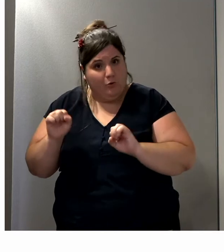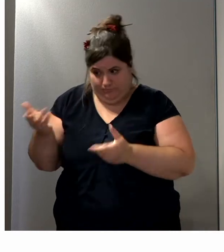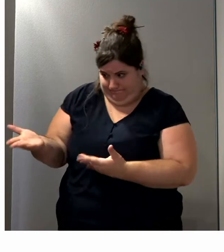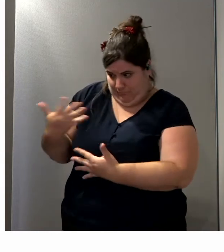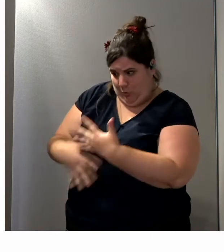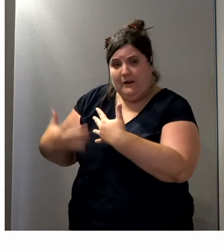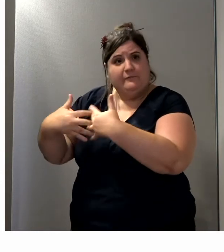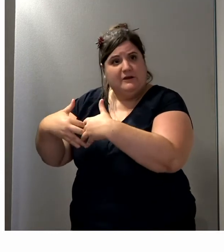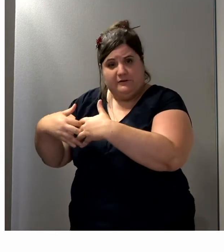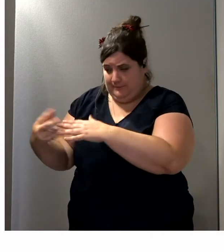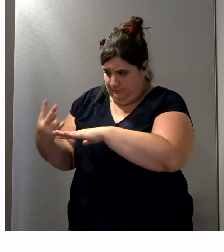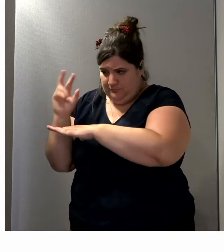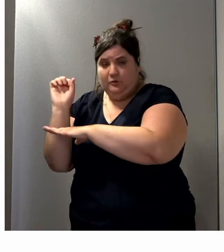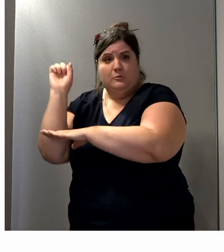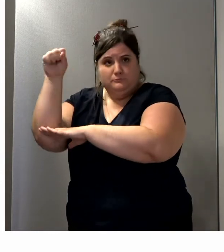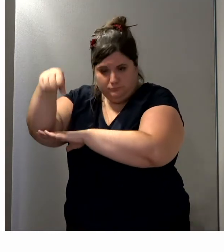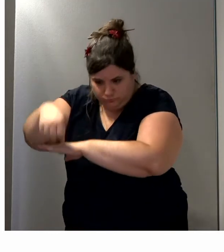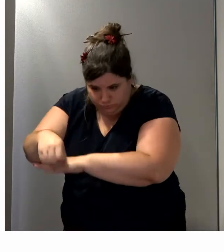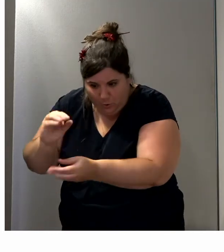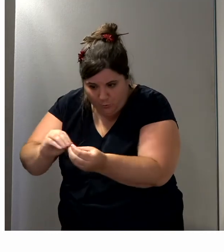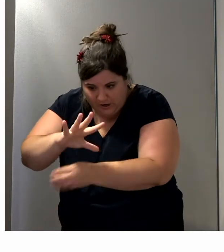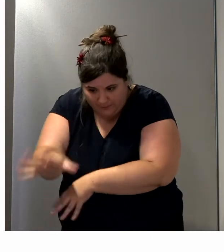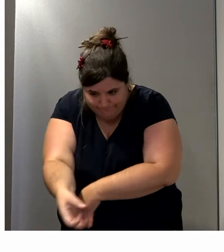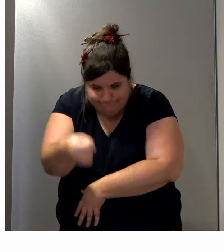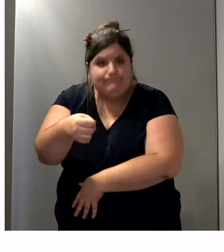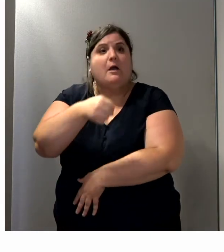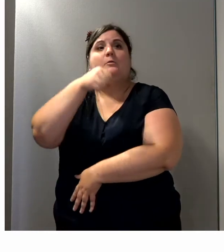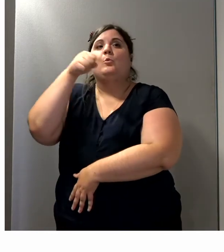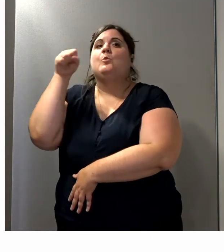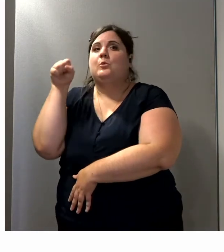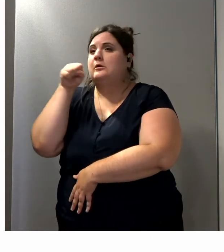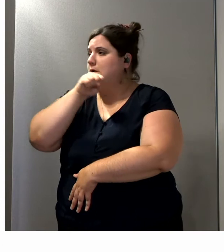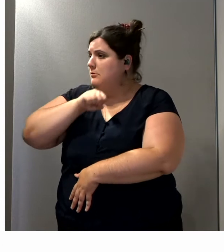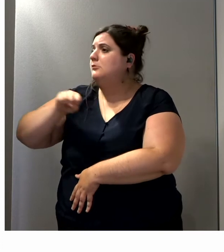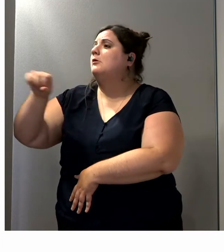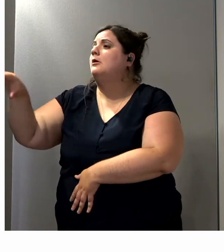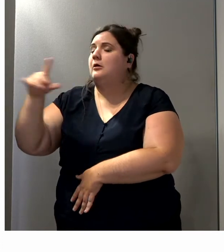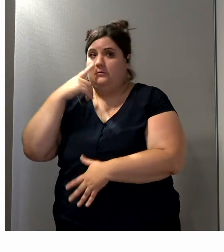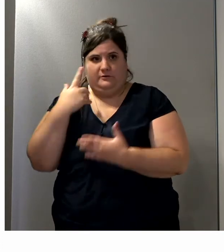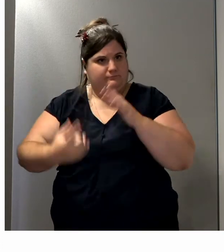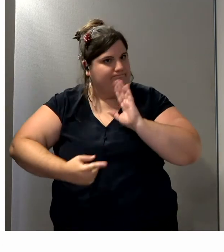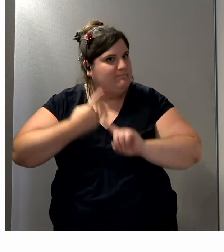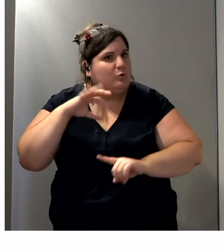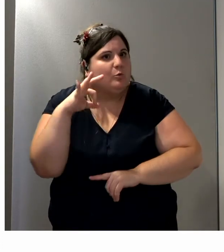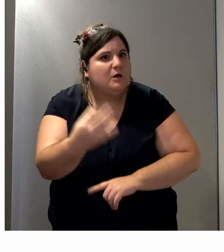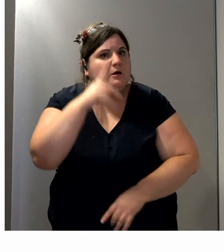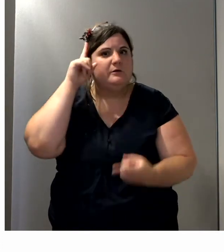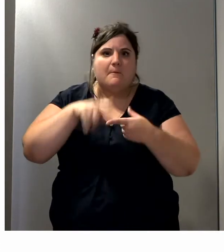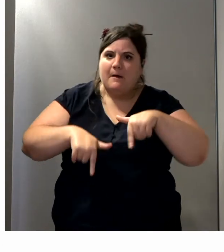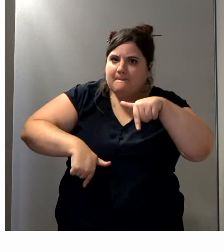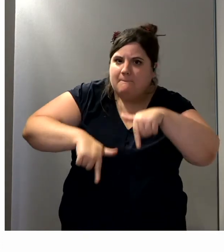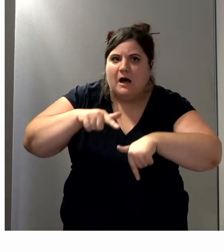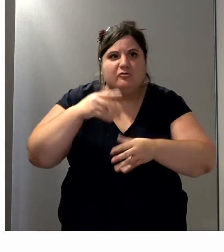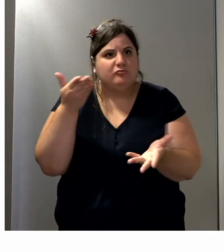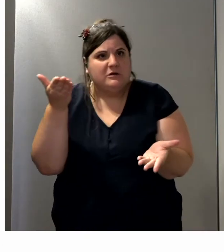de prendre un objet au sol, de remonter et de l'emporter plus loin. Ce qui, à la fois, est un exercice important pour la reprise de la marche et de'équilibre,